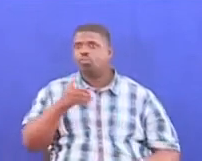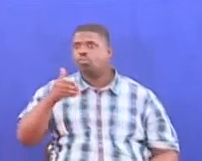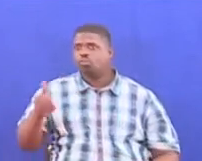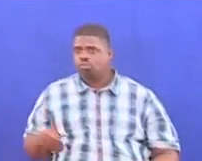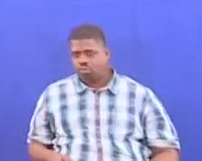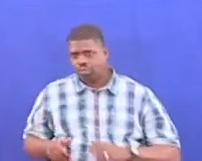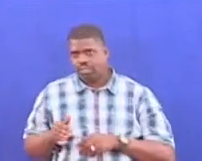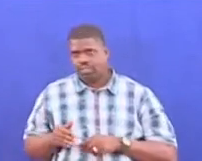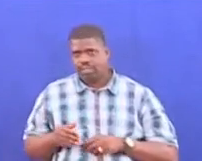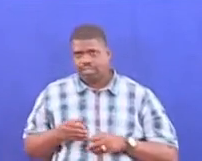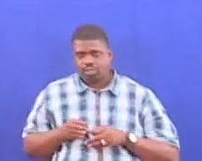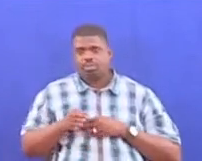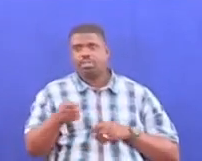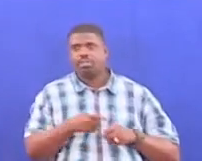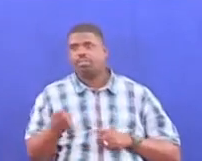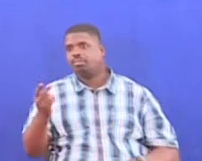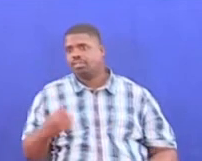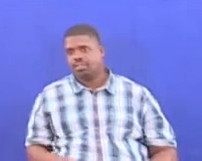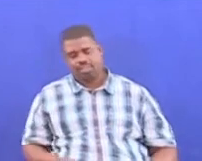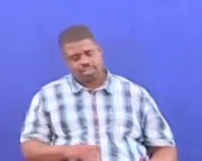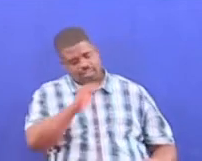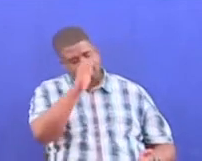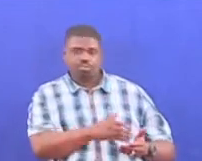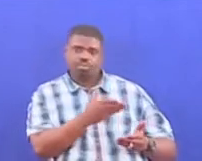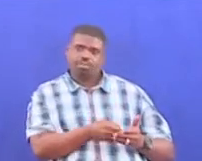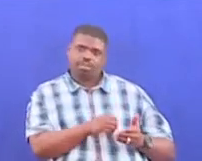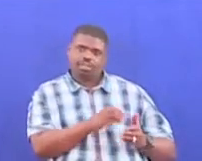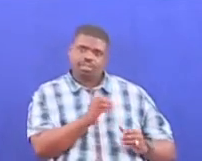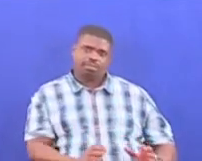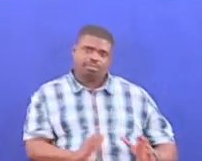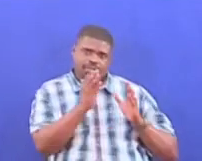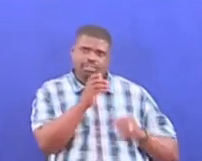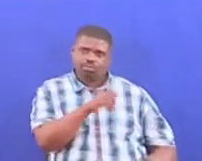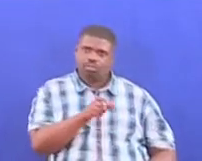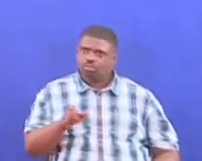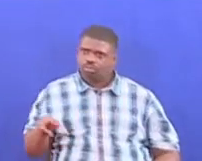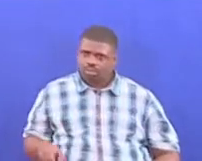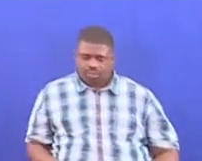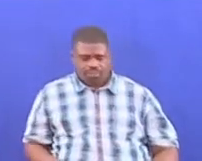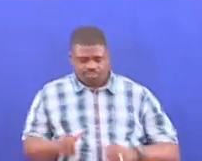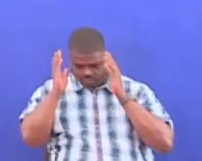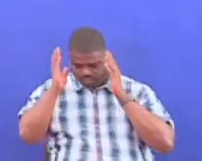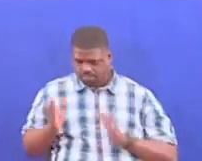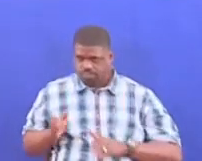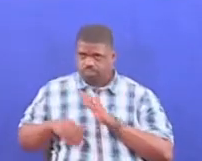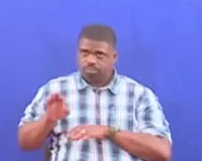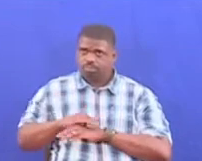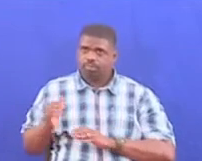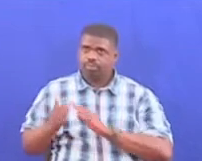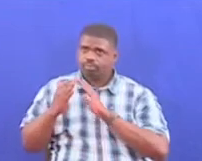zaidi ya kilometra miambili Itapunguza beya garama za maisha kwa Tanzania Mwishuma mwenye kiti pia